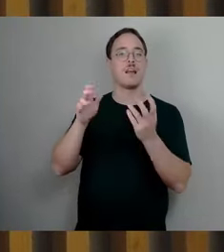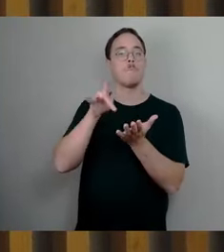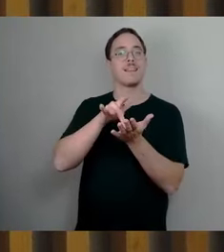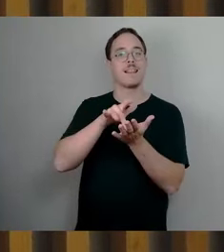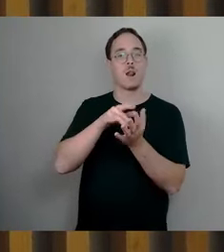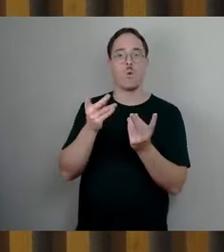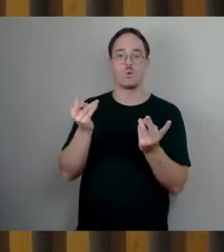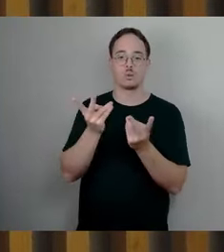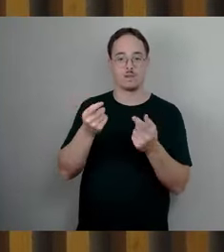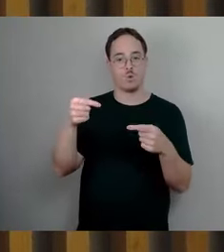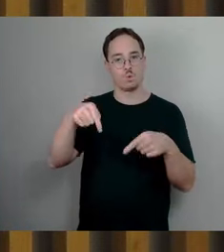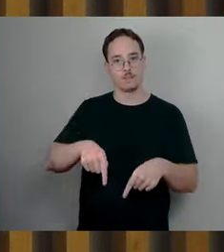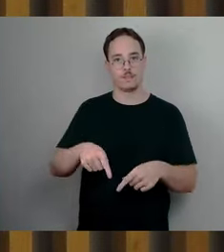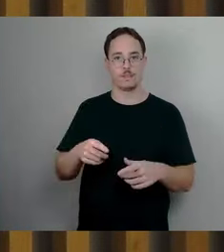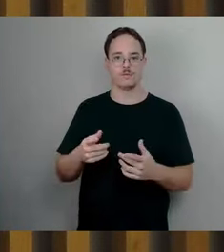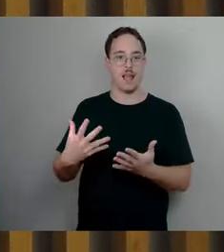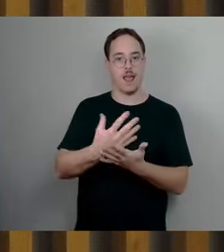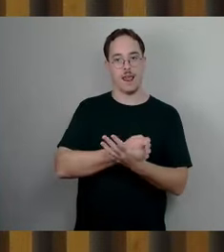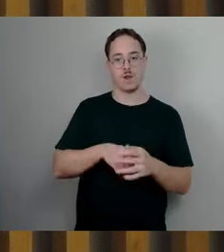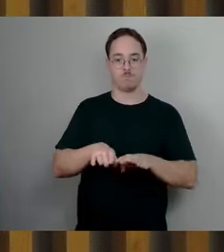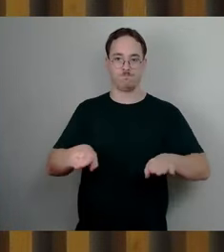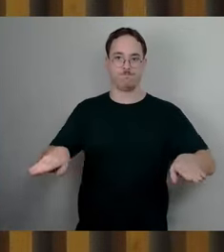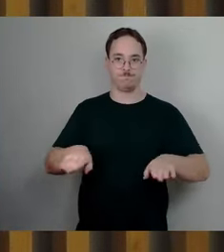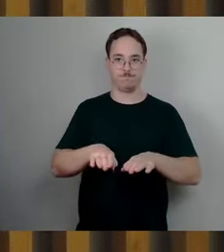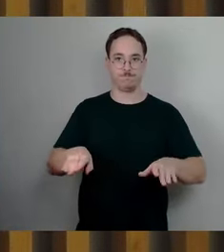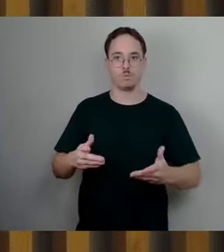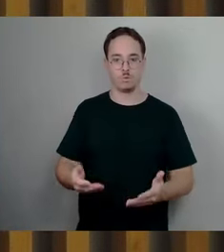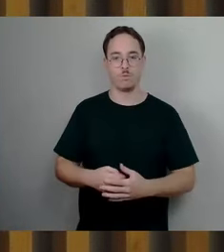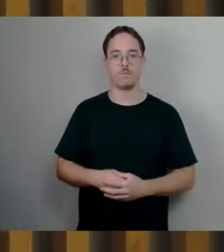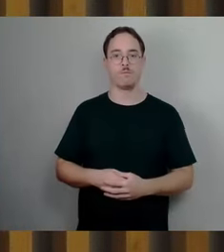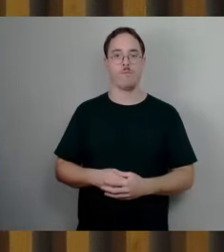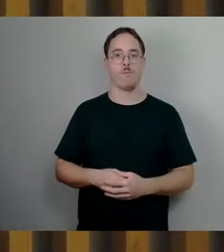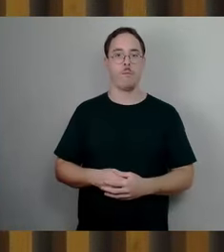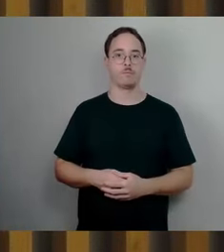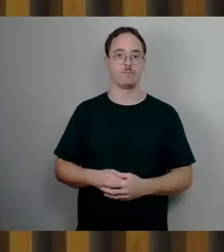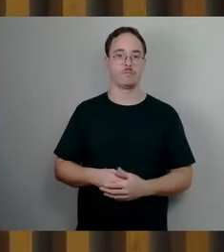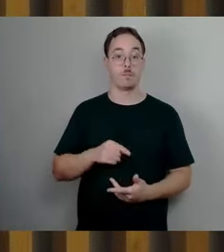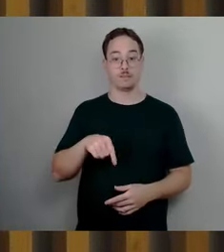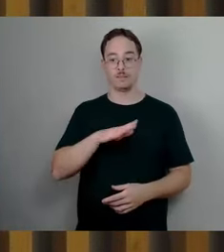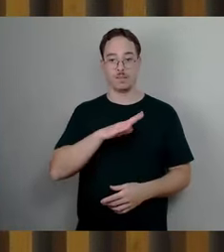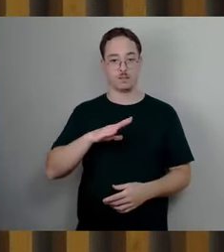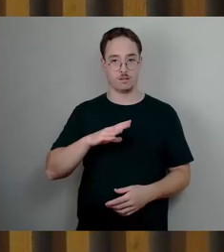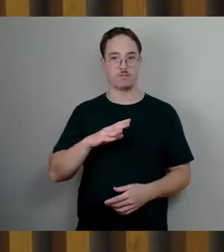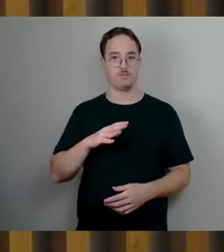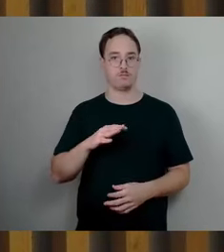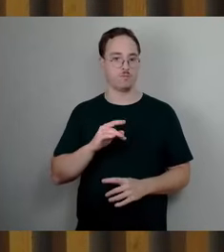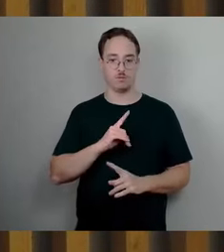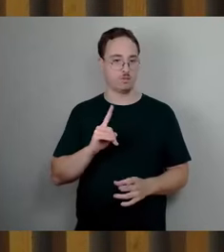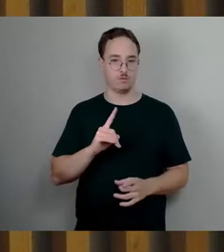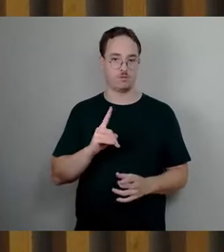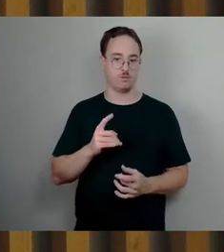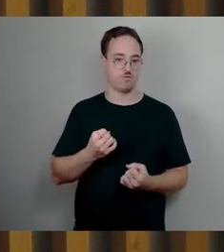nicht. Trotzdem sieht man auf der Homepage der Stadt, was ich sehr gut finde, die Möglichkeit, eine Reduzierung des Elternbeitrages zu